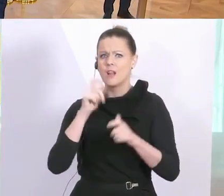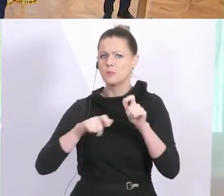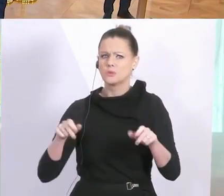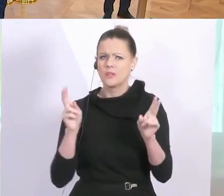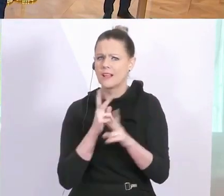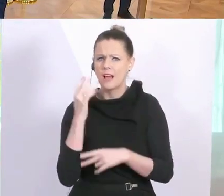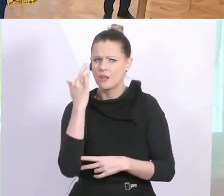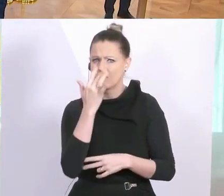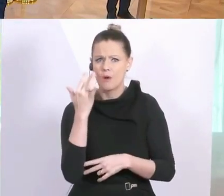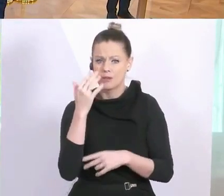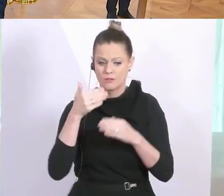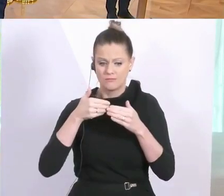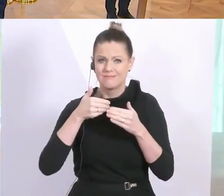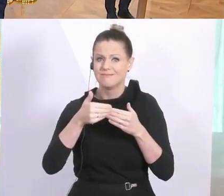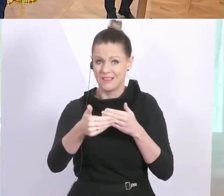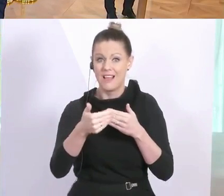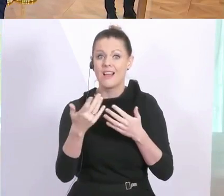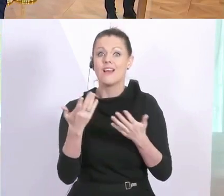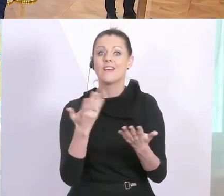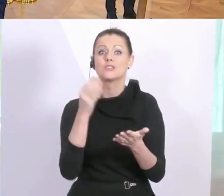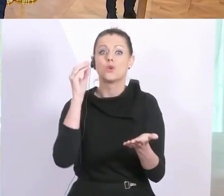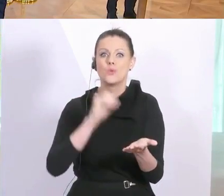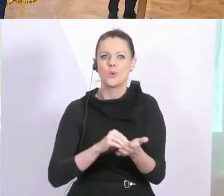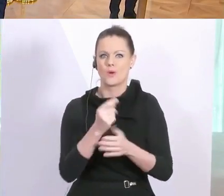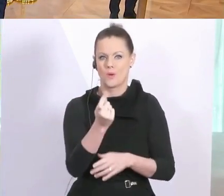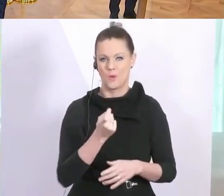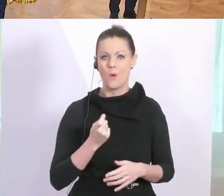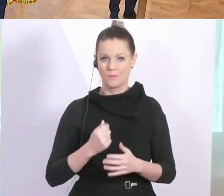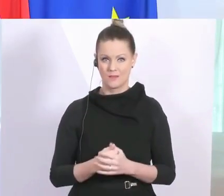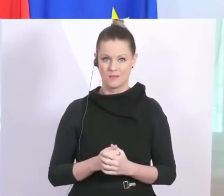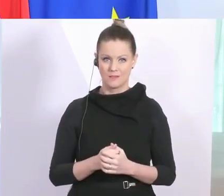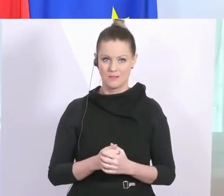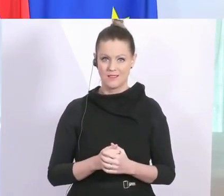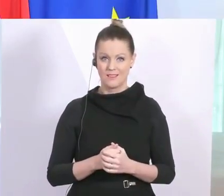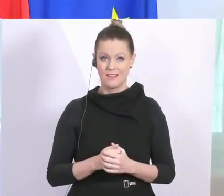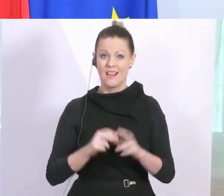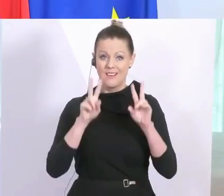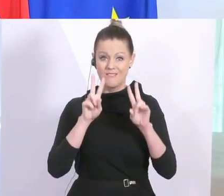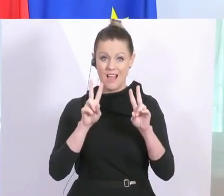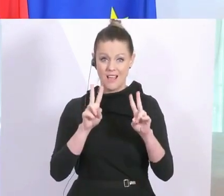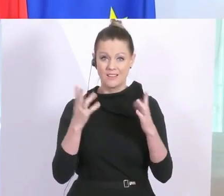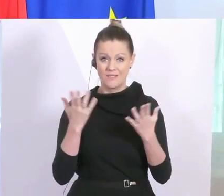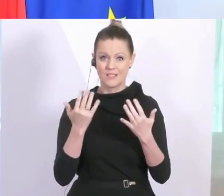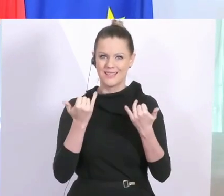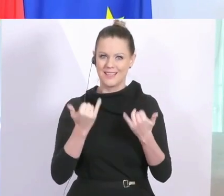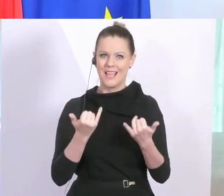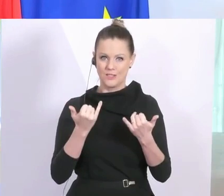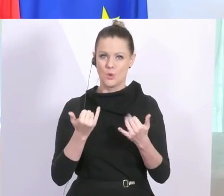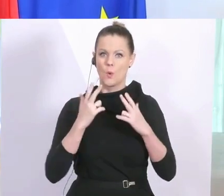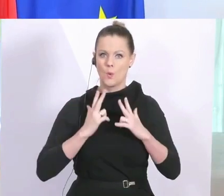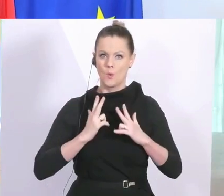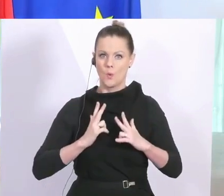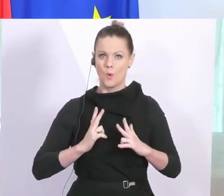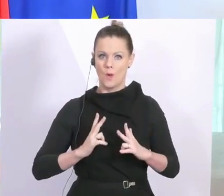in einigen Wochen auf uns zukommt. Aber die Wahrheit ist, es ist die Ruhe vor dem Sturm. Und wie grausam